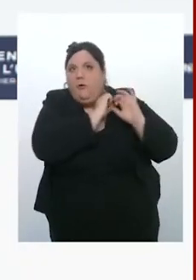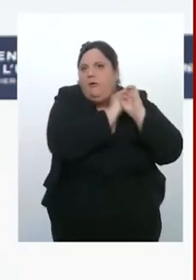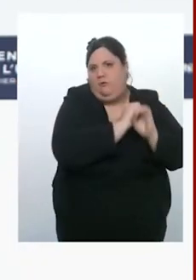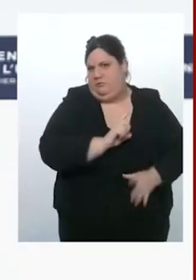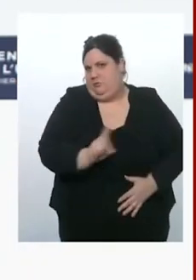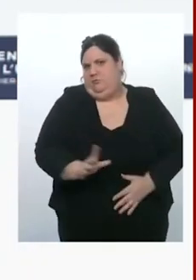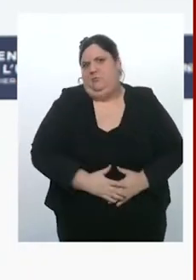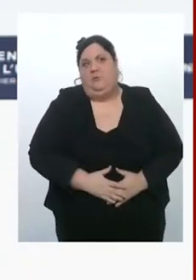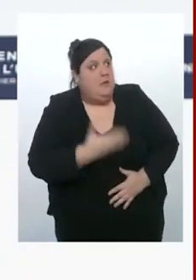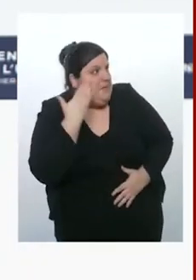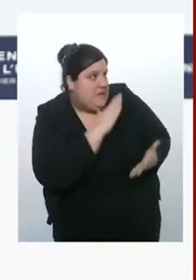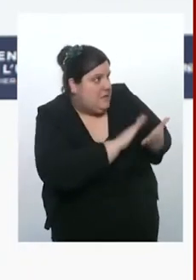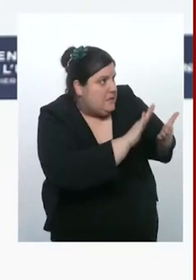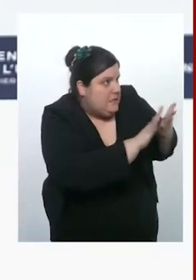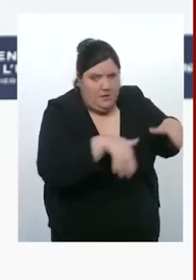Pas par défiance,